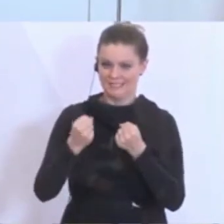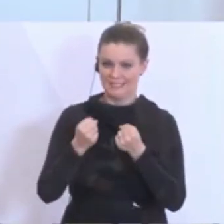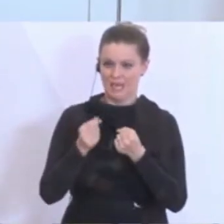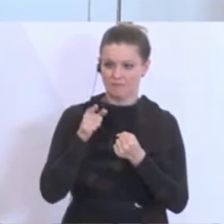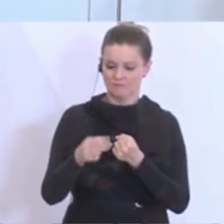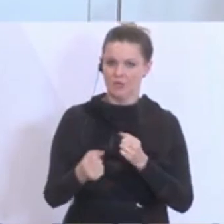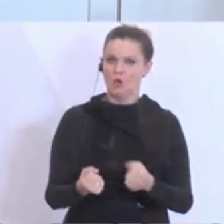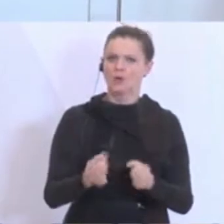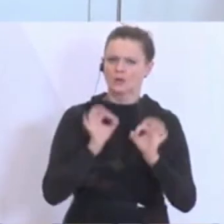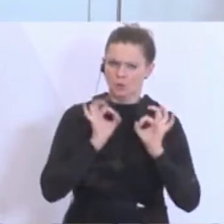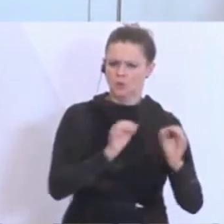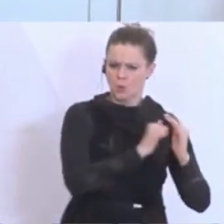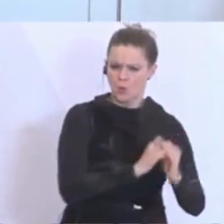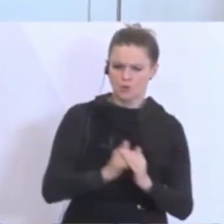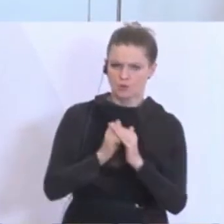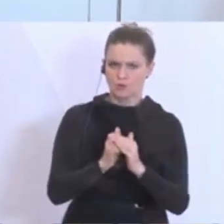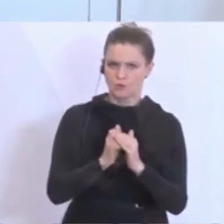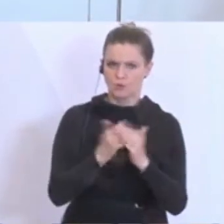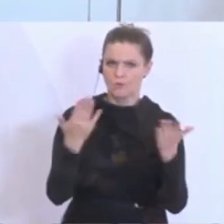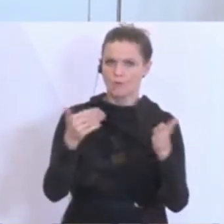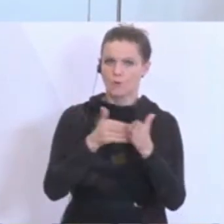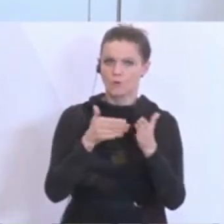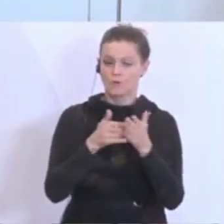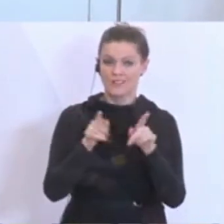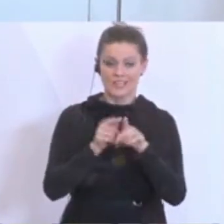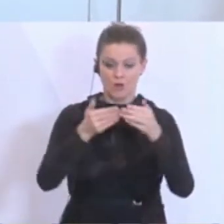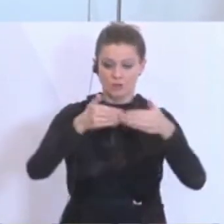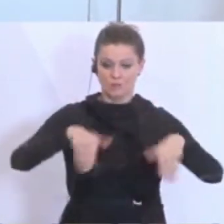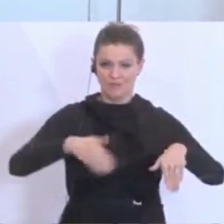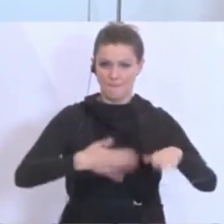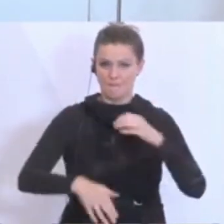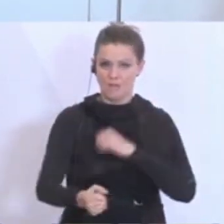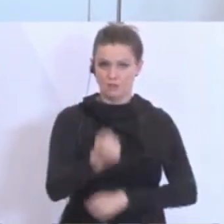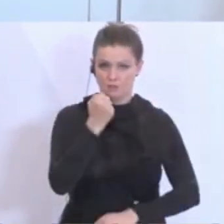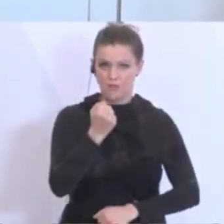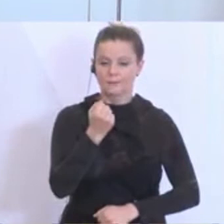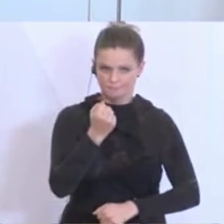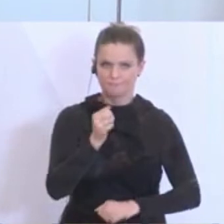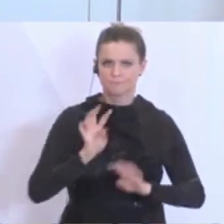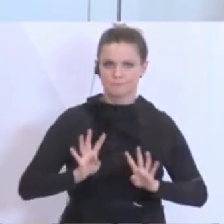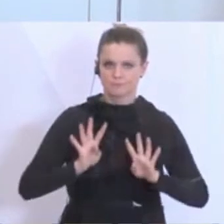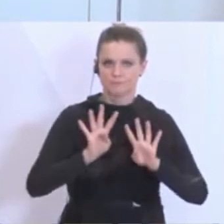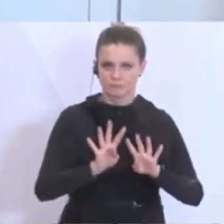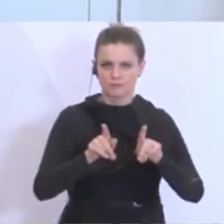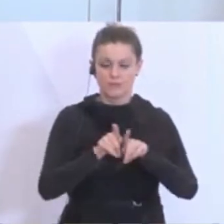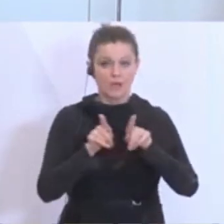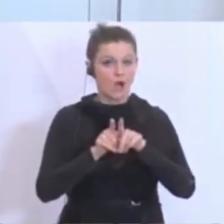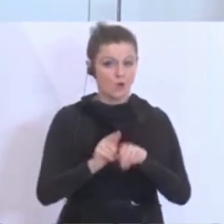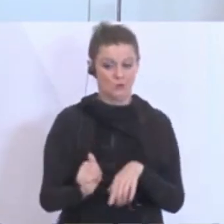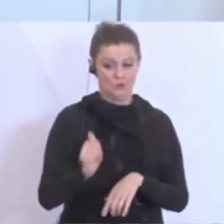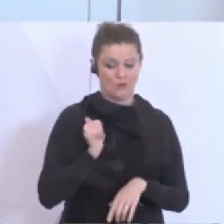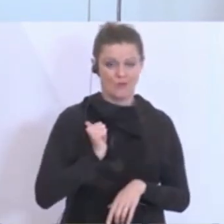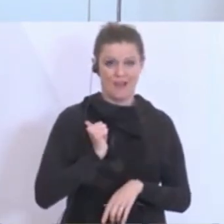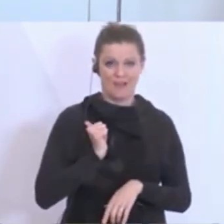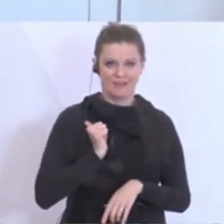unterstützen, dort, wo notwendig, auch den Grenzschutz zu verstärken, beziehungsweise Soldaten, die den